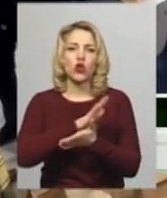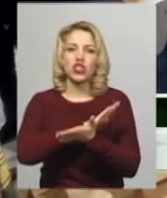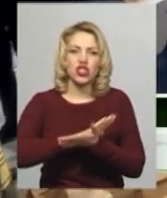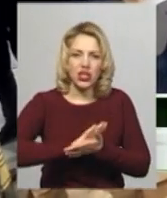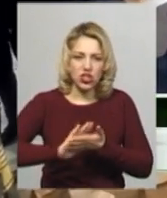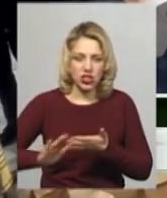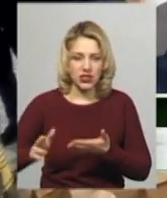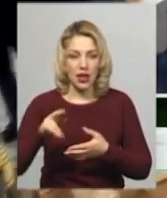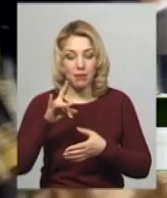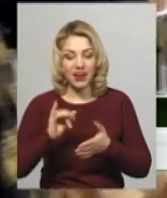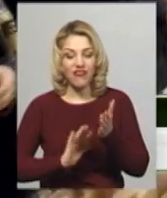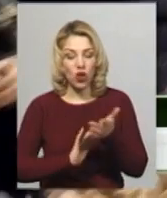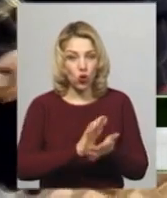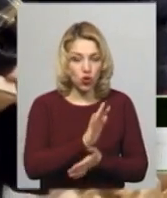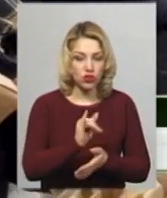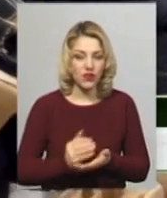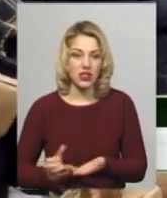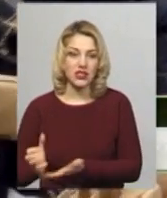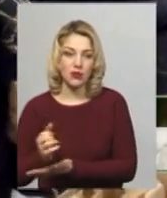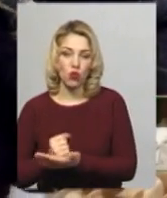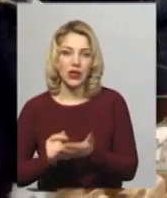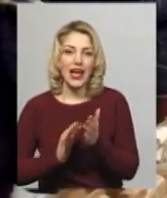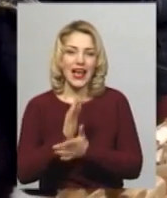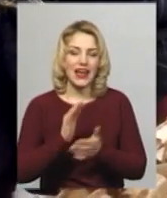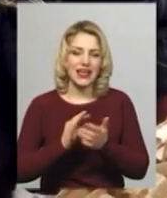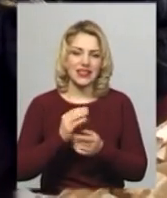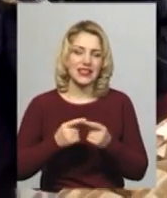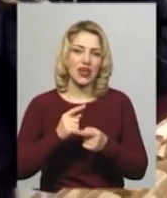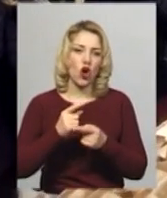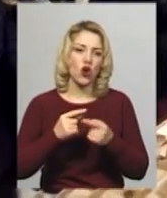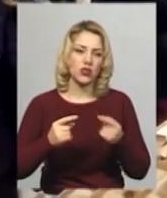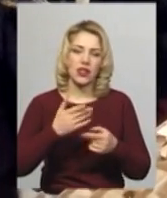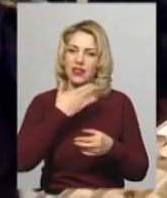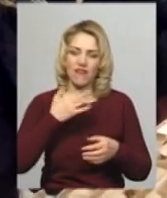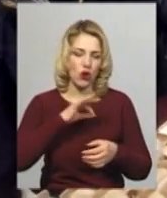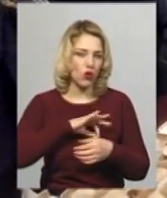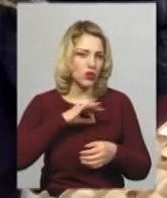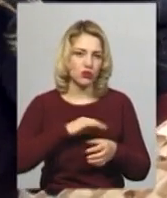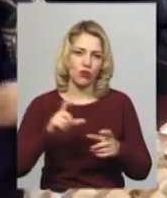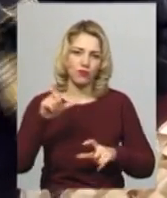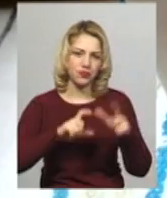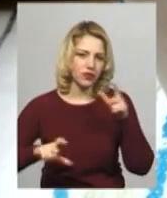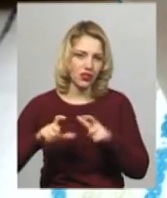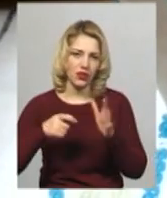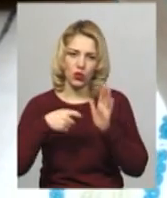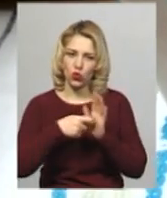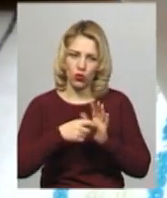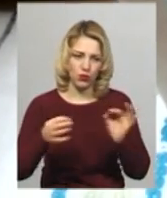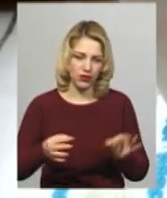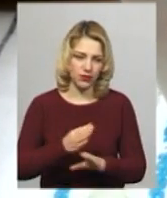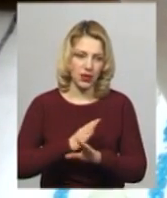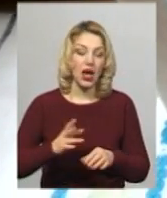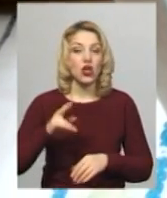вирощуванні і зборі своїх лікарських рослин не використовуємо гербіцидів, різних міндобрих. Стосовно